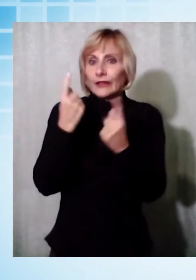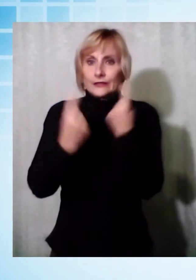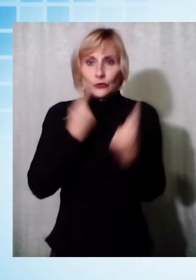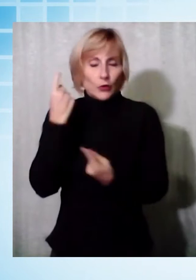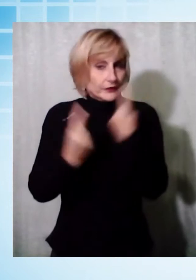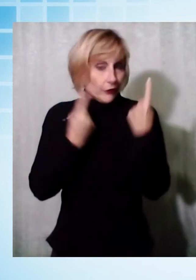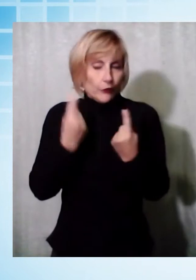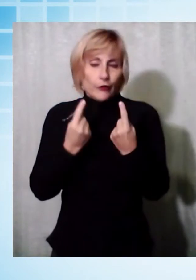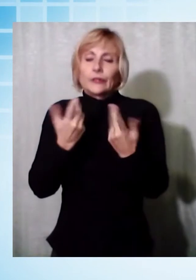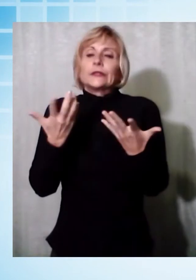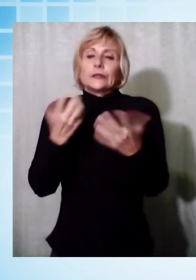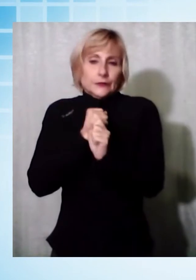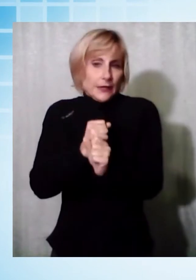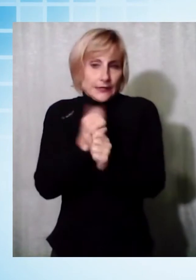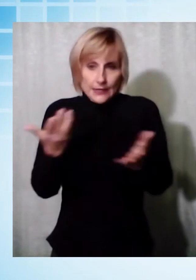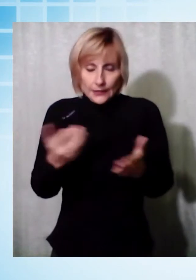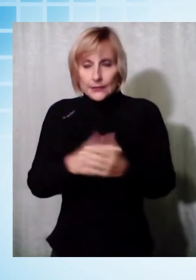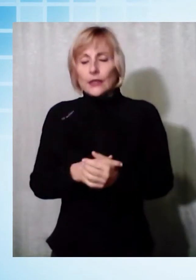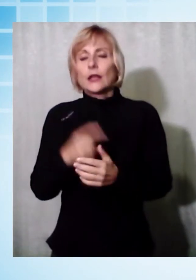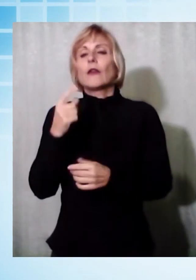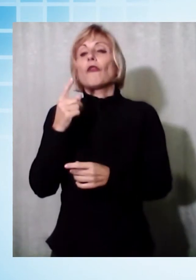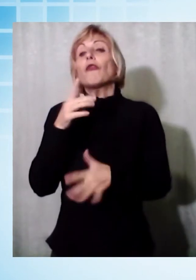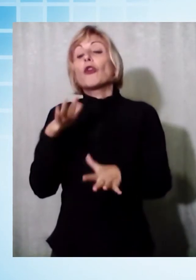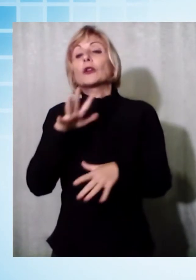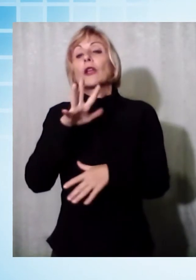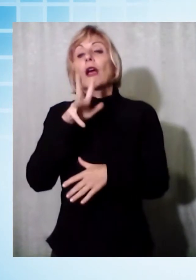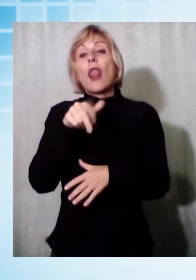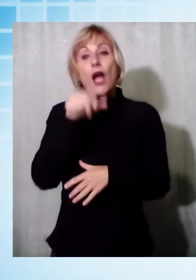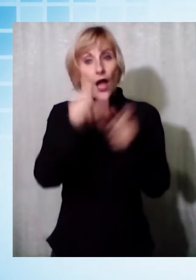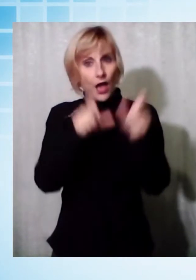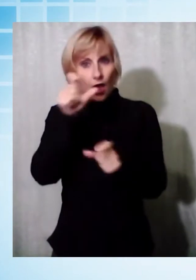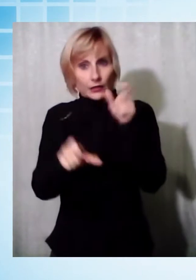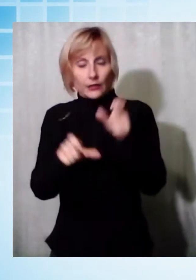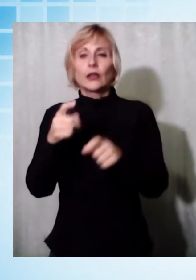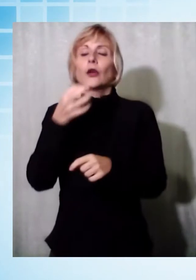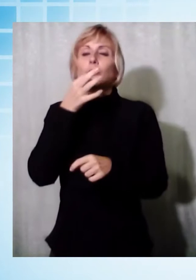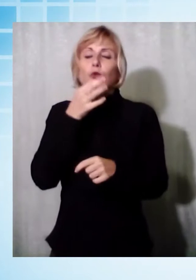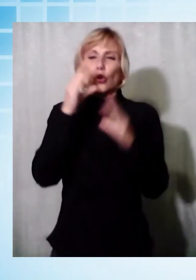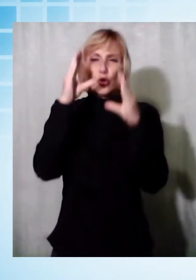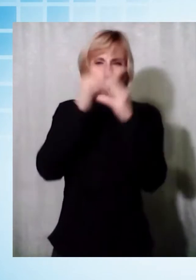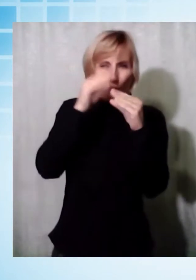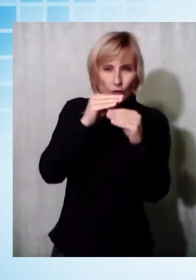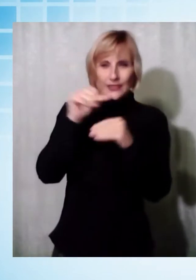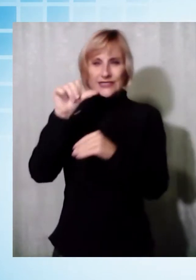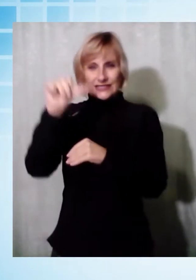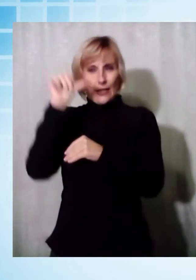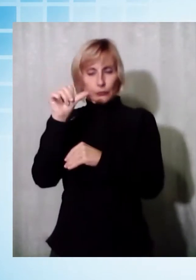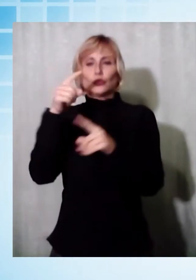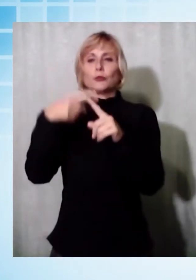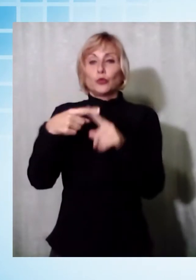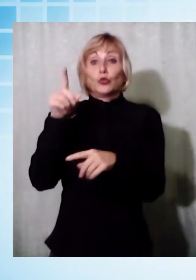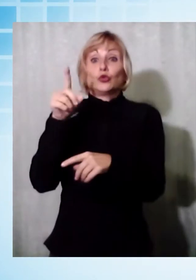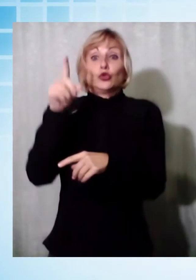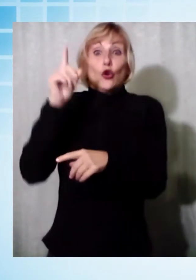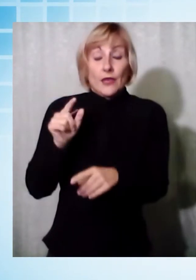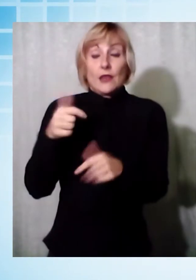malviventi dovrebbero aver agito in una delle due notti del weekend. Prima hanno tentato di manomettere il motore del cancello d'ingresso e poi non riuscendo comunque ad